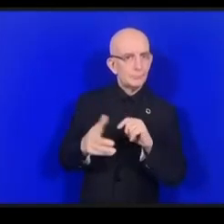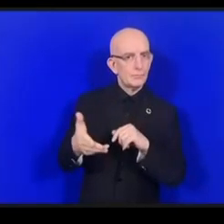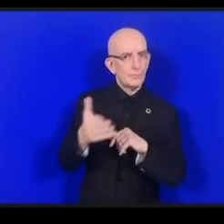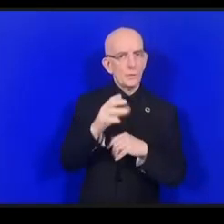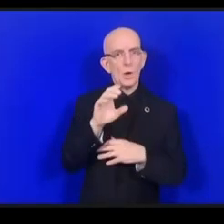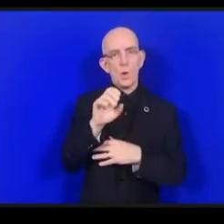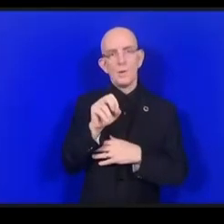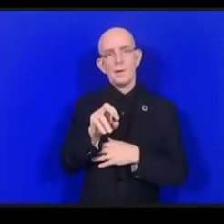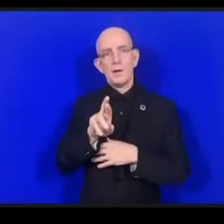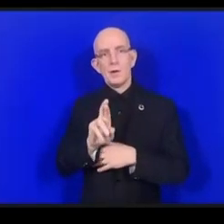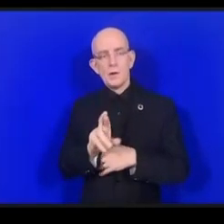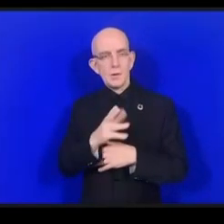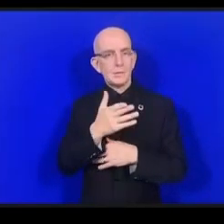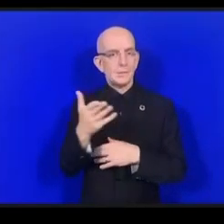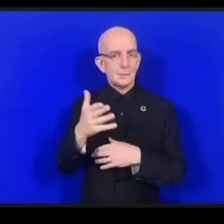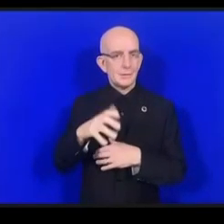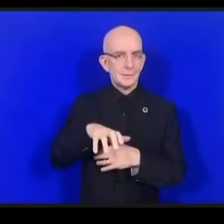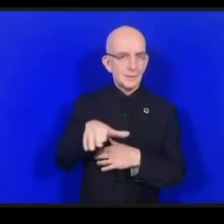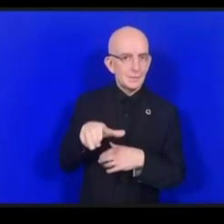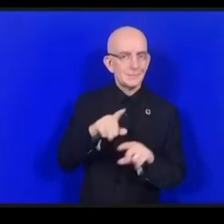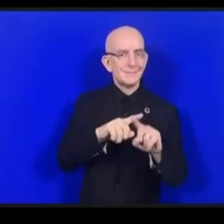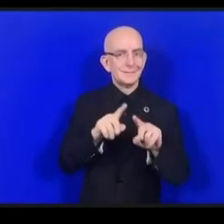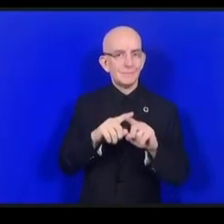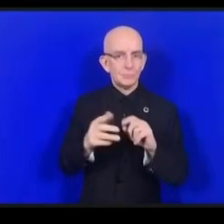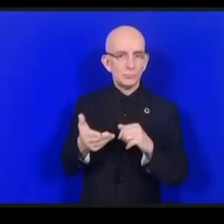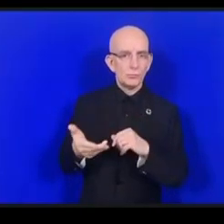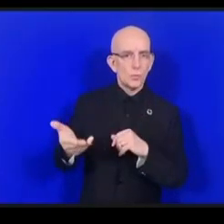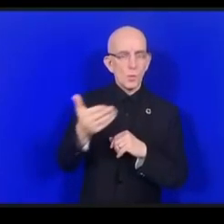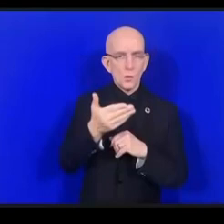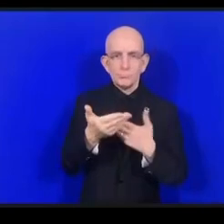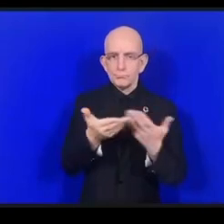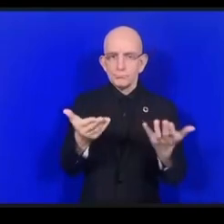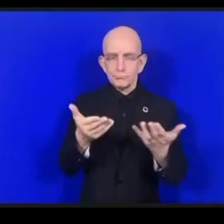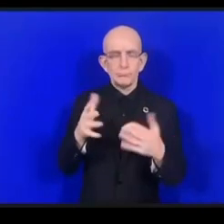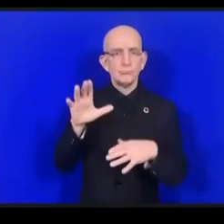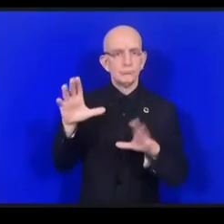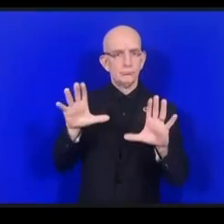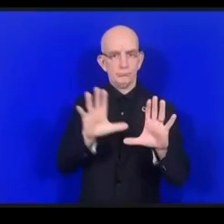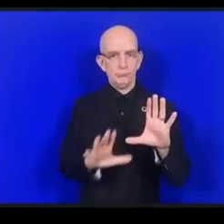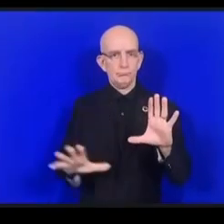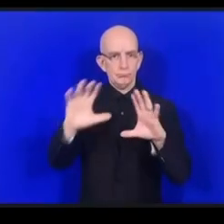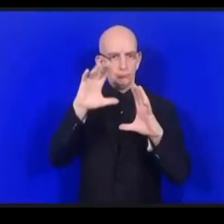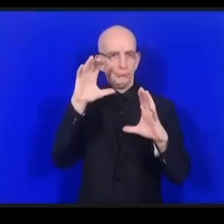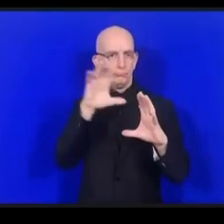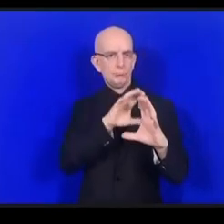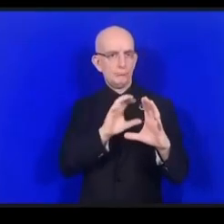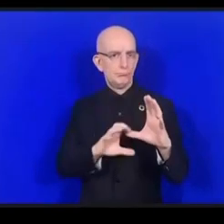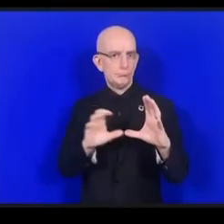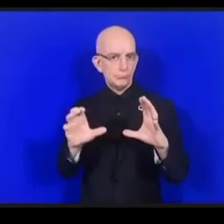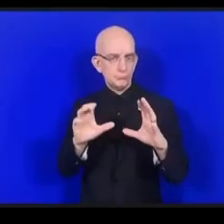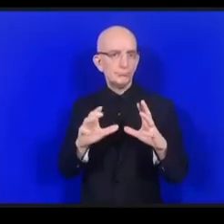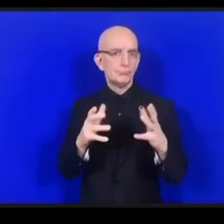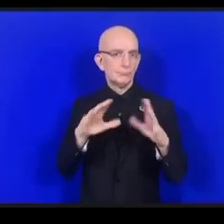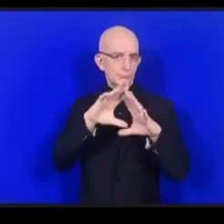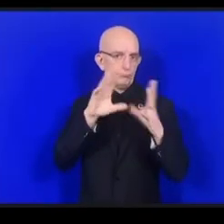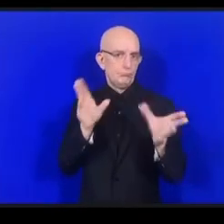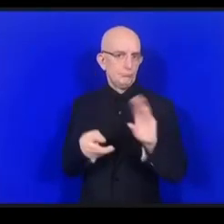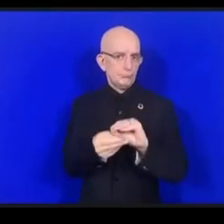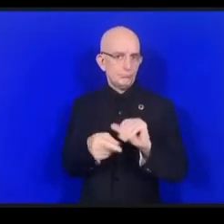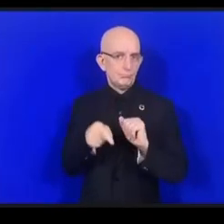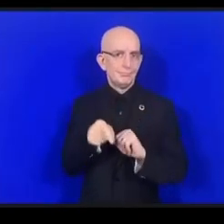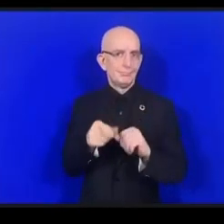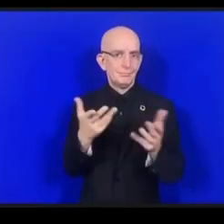الإعاقة ونحن أيضا نعمل من أجل تيسير التعاون الدولي من الدولي الأعضاء